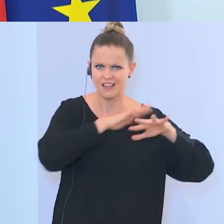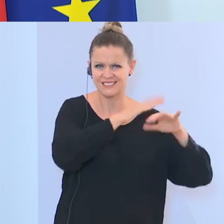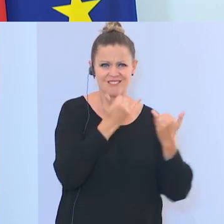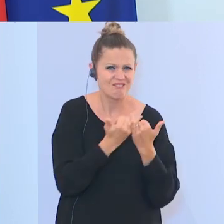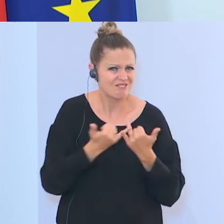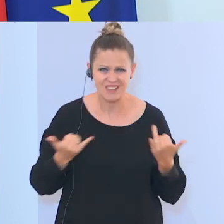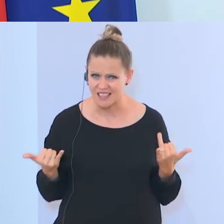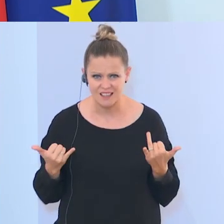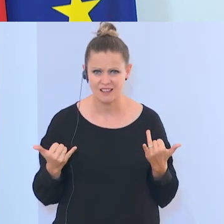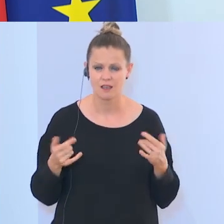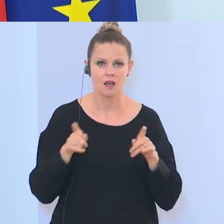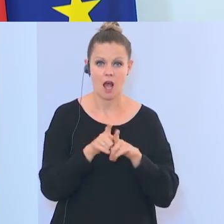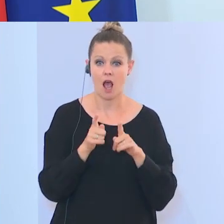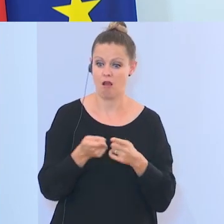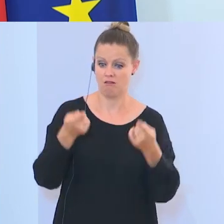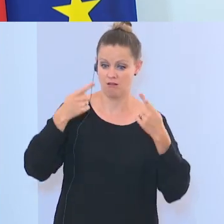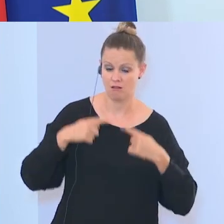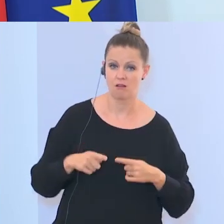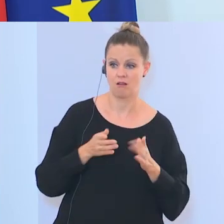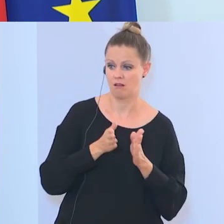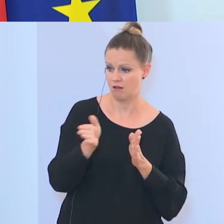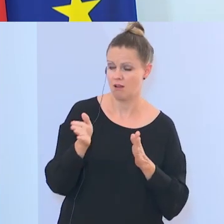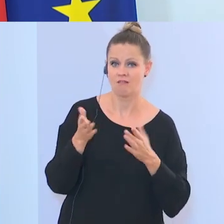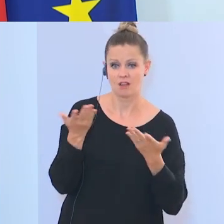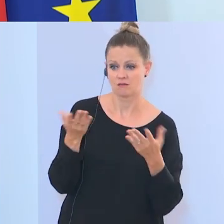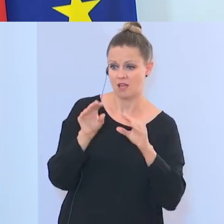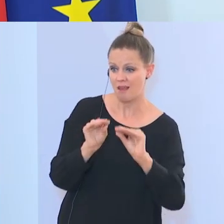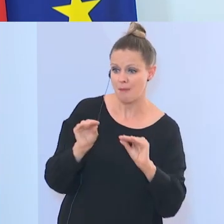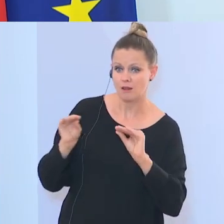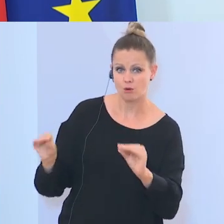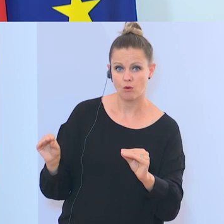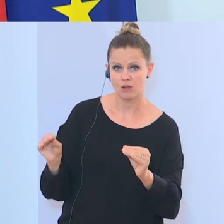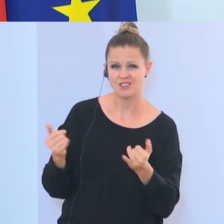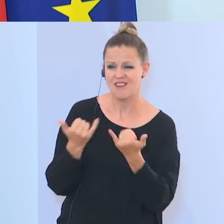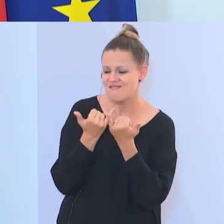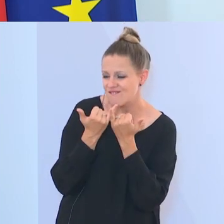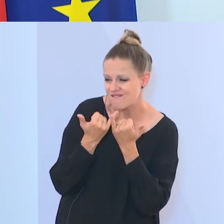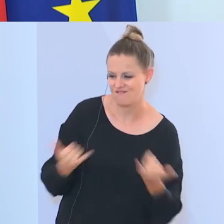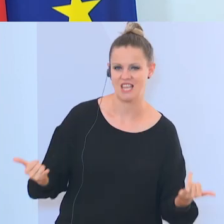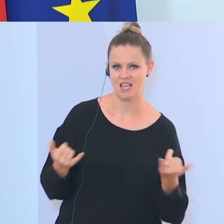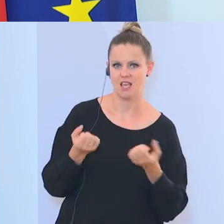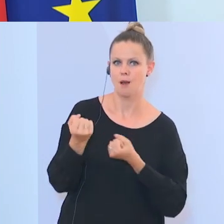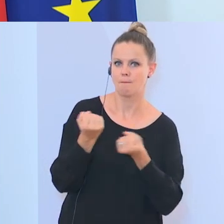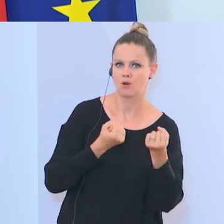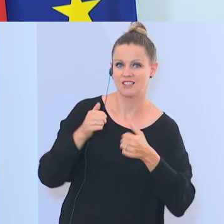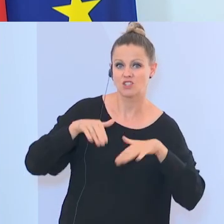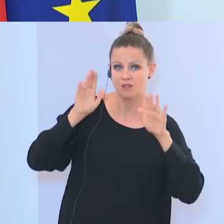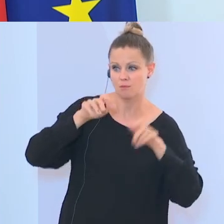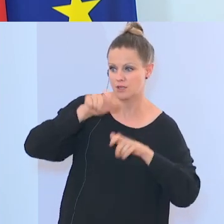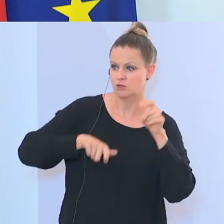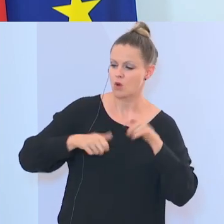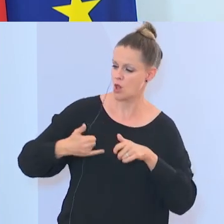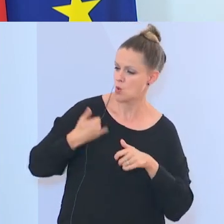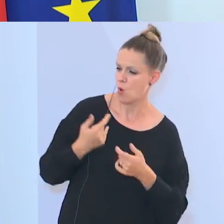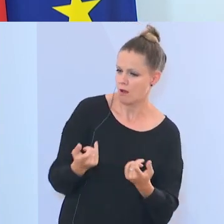Eine dritte Dimension wäre die pädagogische, wie rekrutieren Anhänger des politischen Islam junge Menschen,